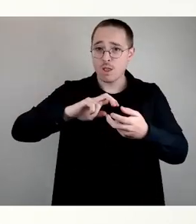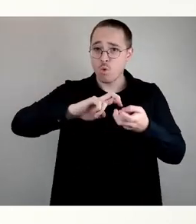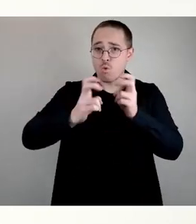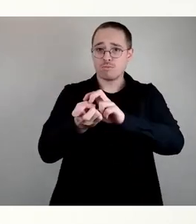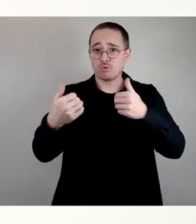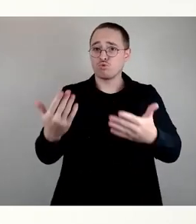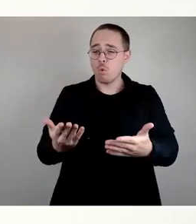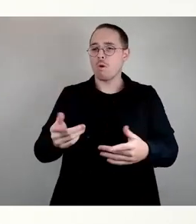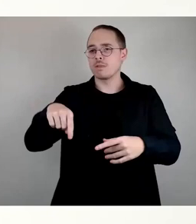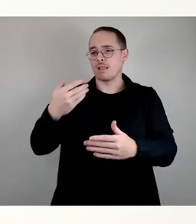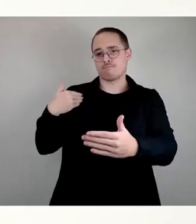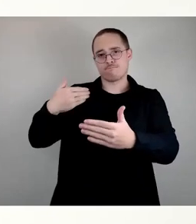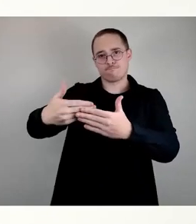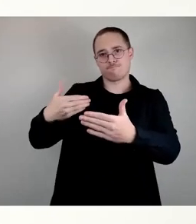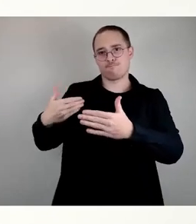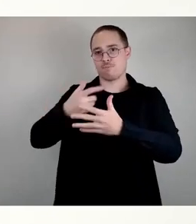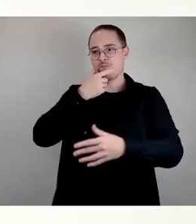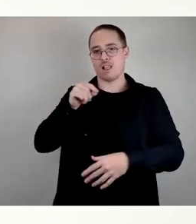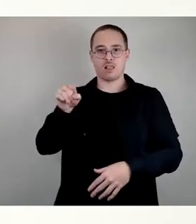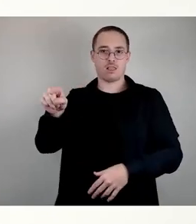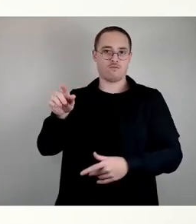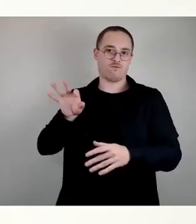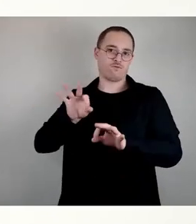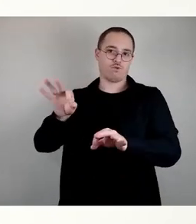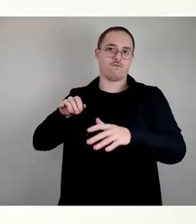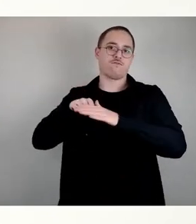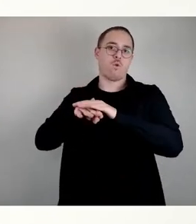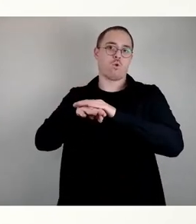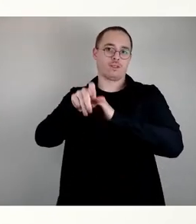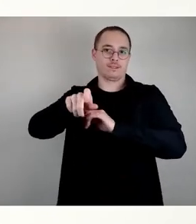und eine Finanzierung erforderlich, können wir diese Bestandsimmobilie nutzen.